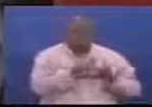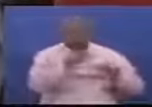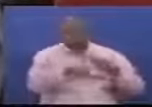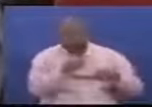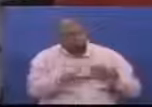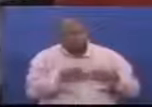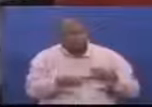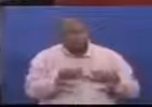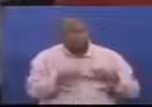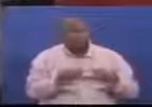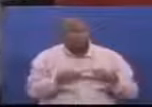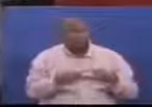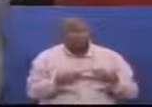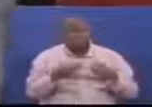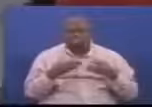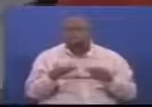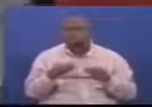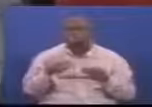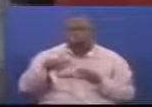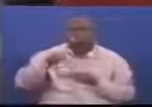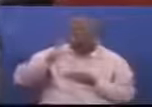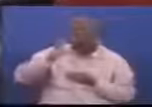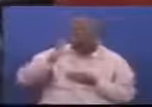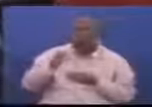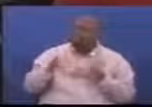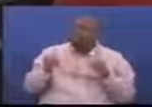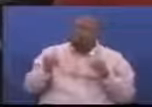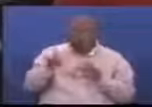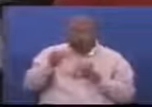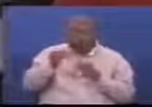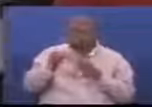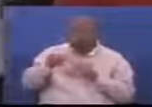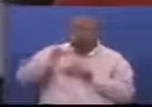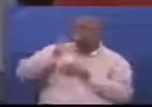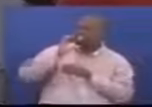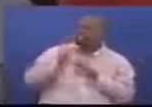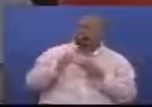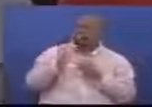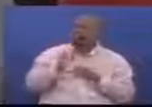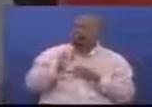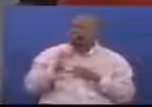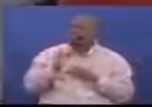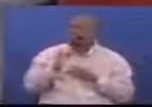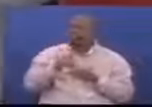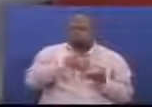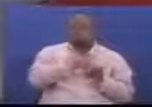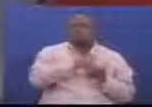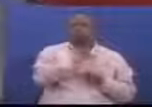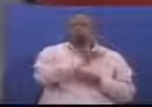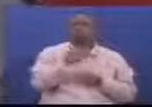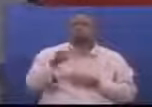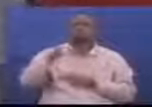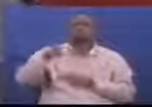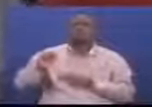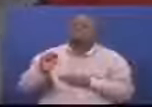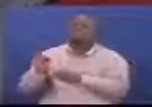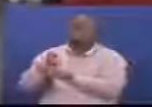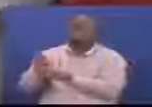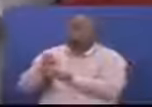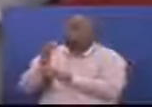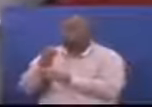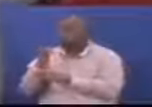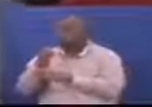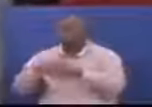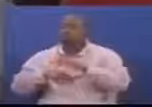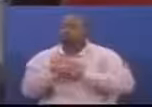via soft drink Kwa kuimpose 10% Eti kwa udhaifu wao TRA Wakusimamia sukari